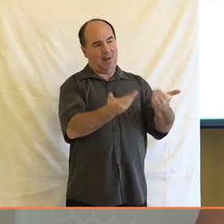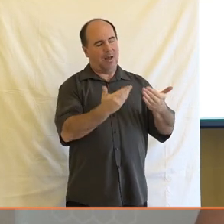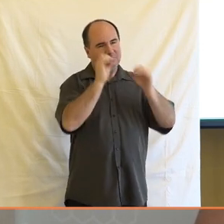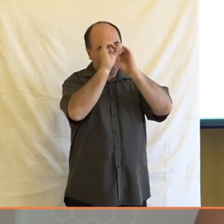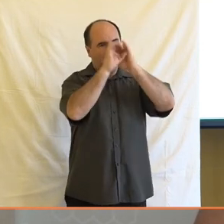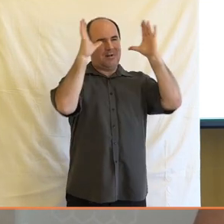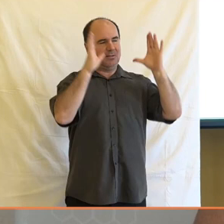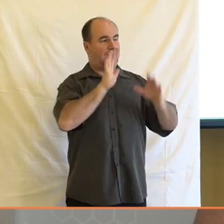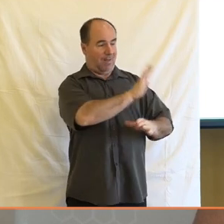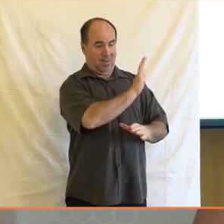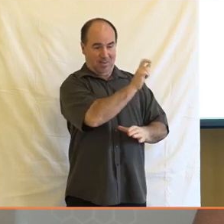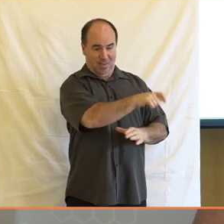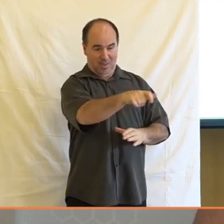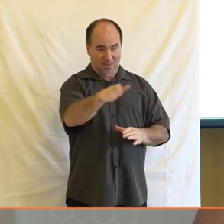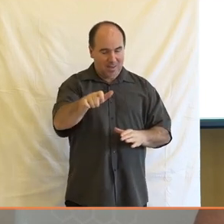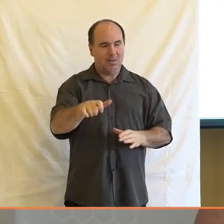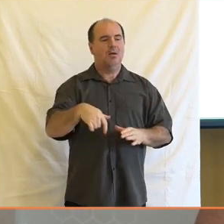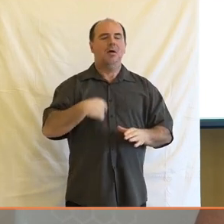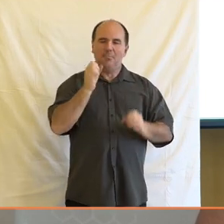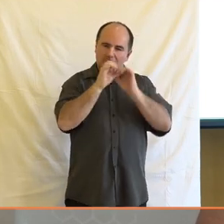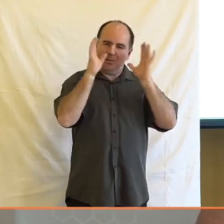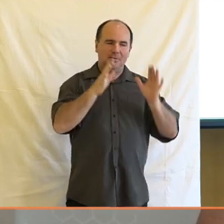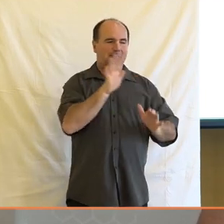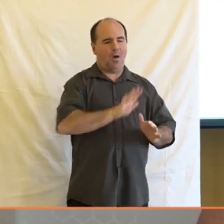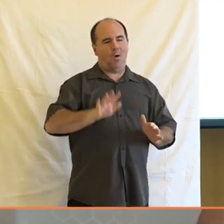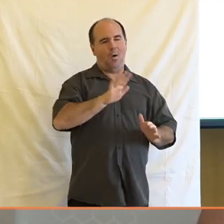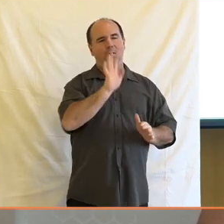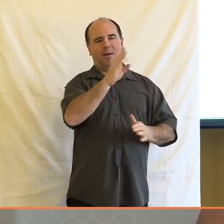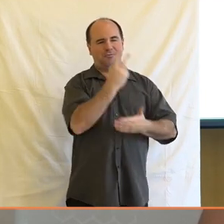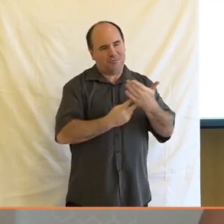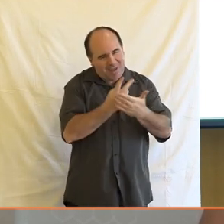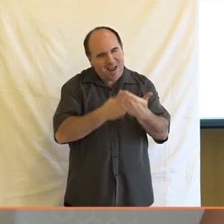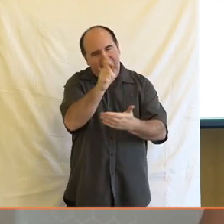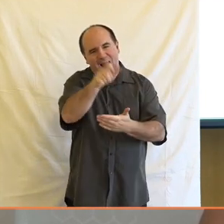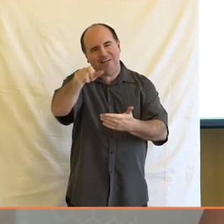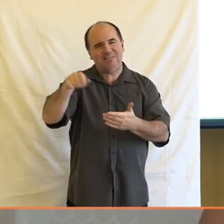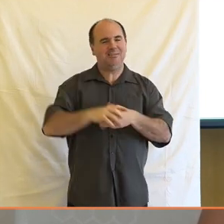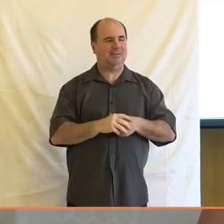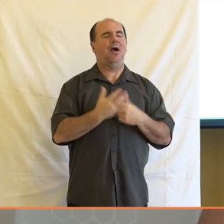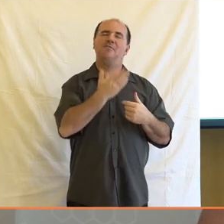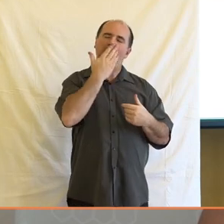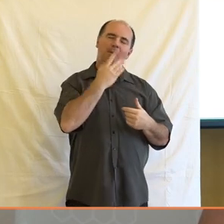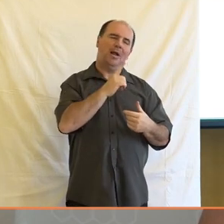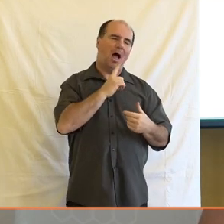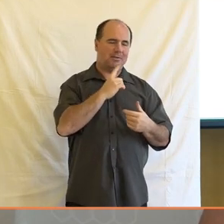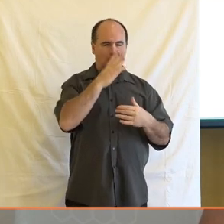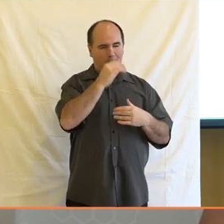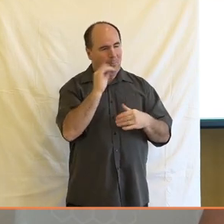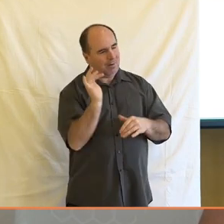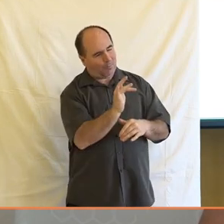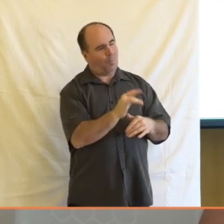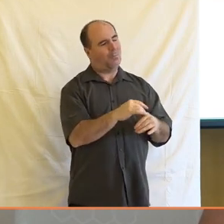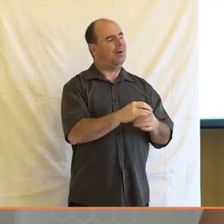čtenářích, posluchačích či publiku, na což tedy pak naváje, že příspěvek